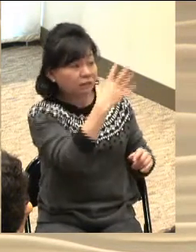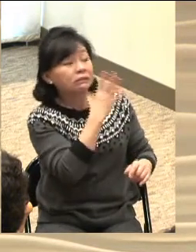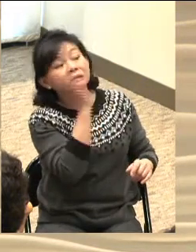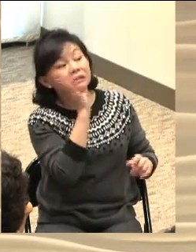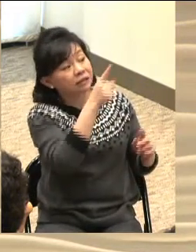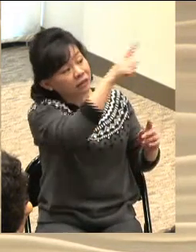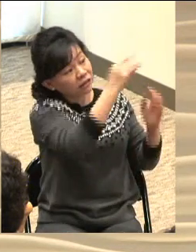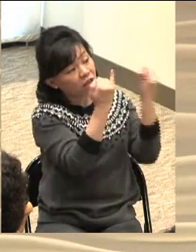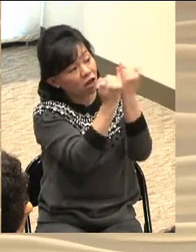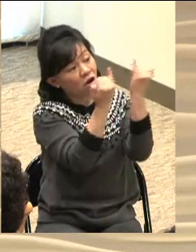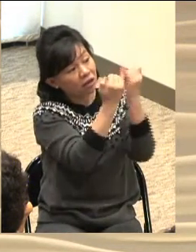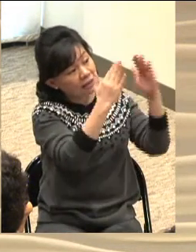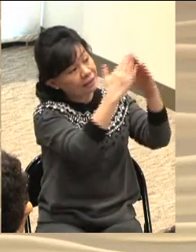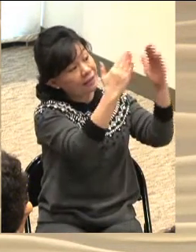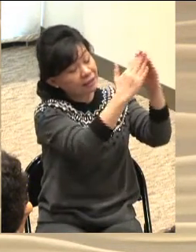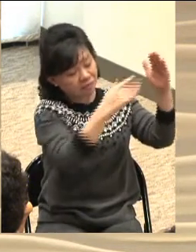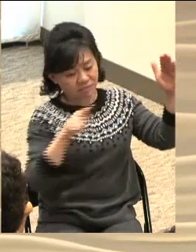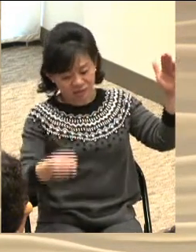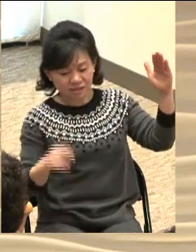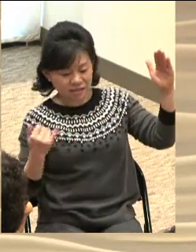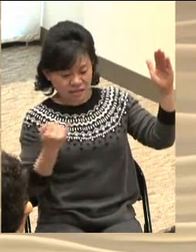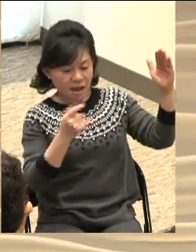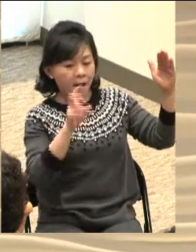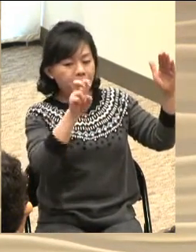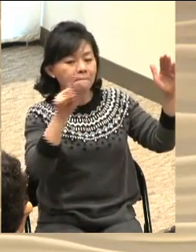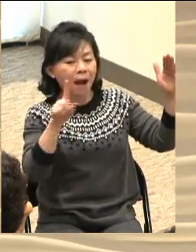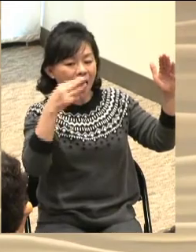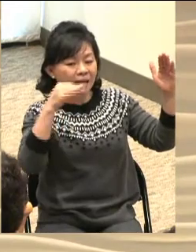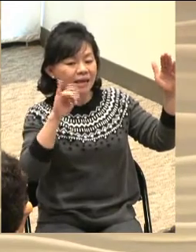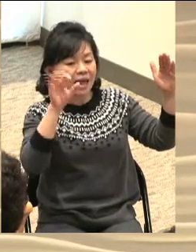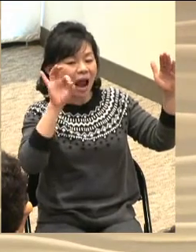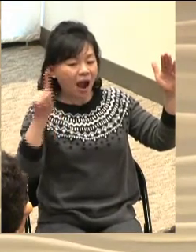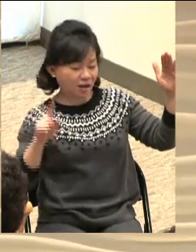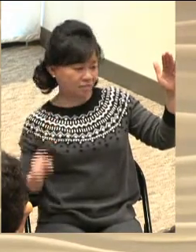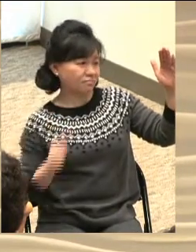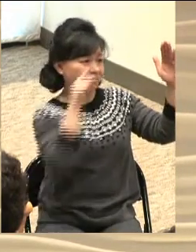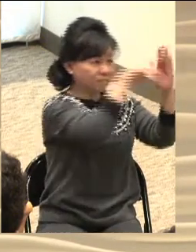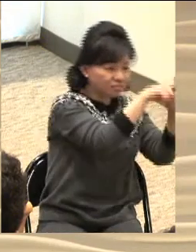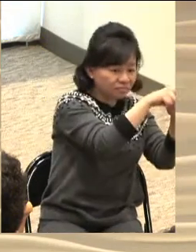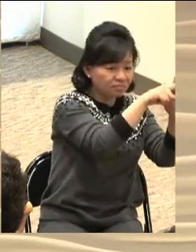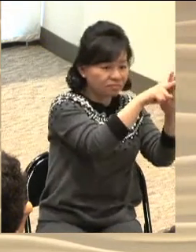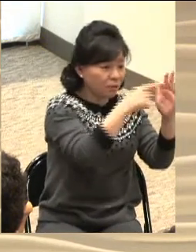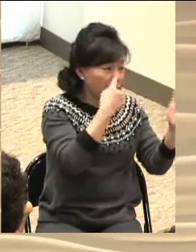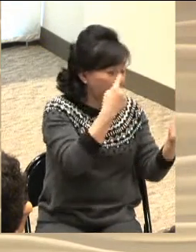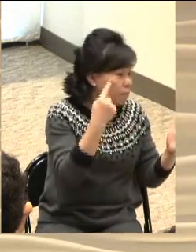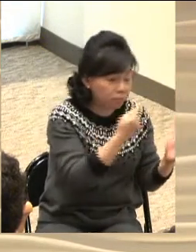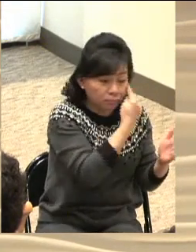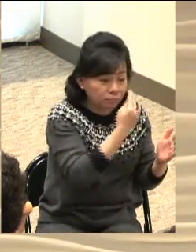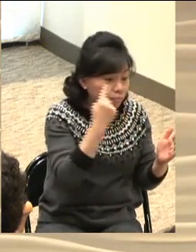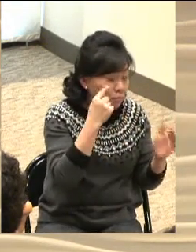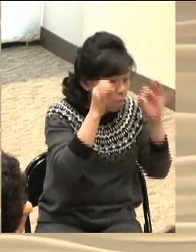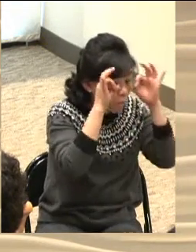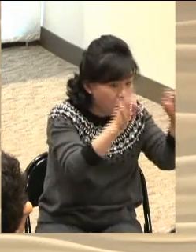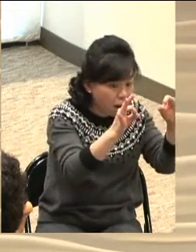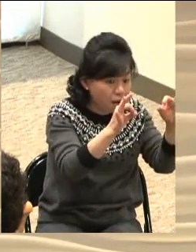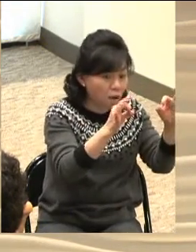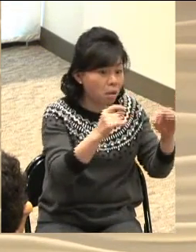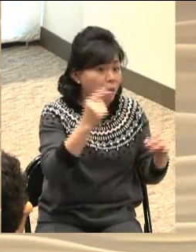달려가야만 했을까요? 바로 천사가 해준 이야기 때문이죠 천사가 자신에게